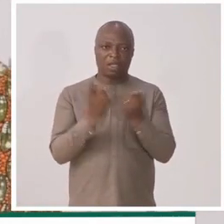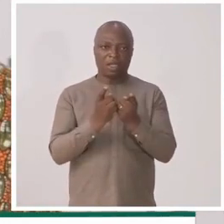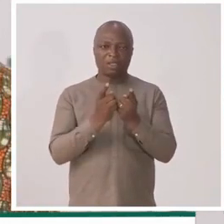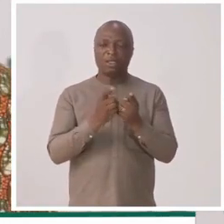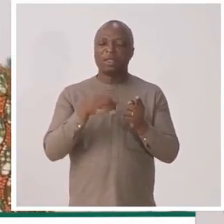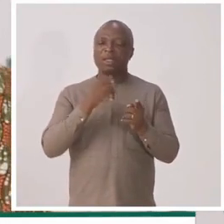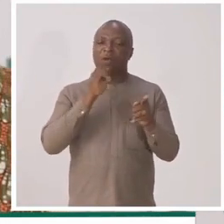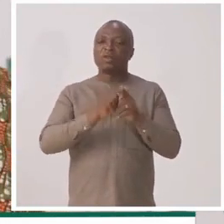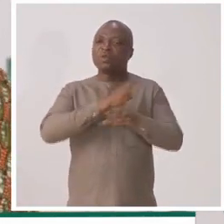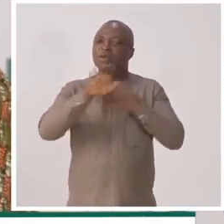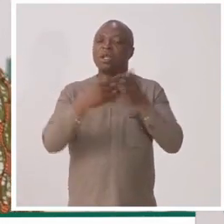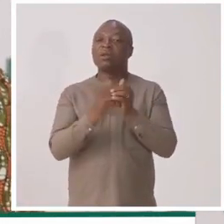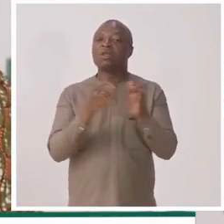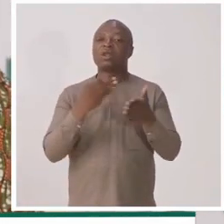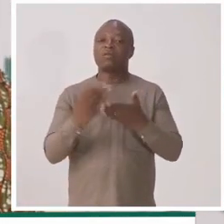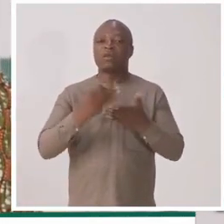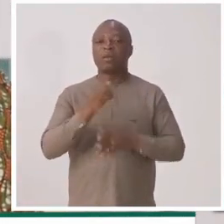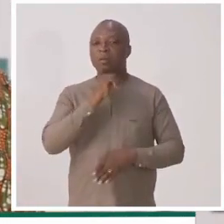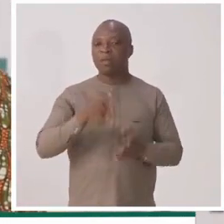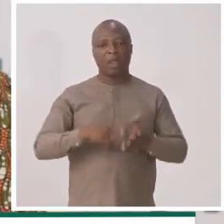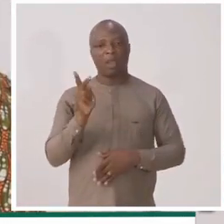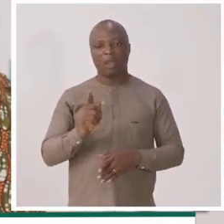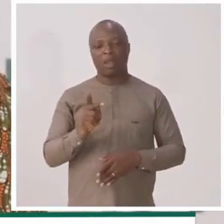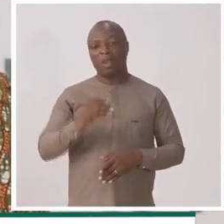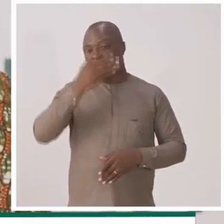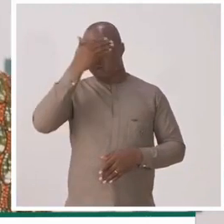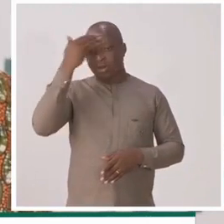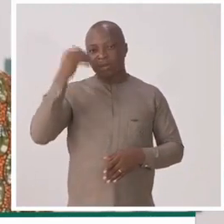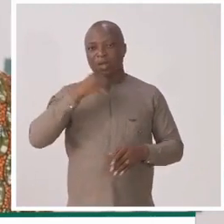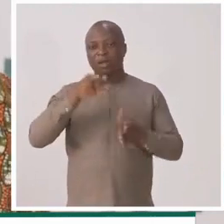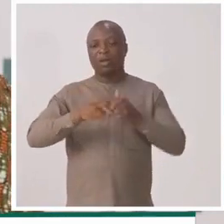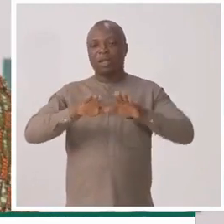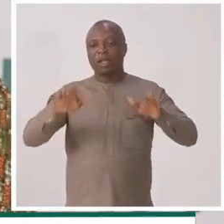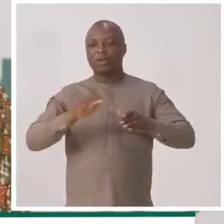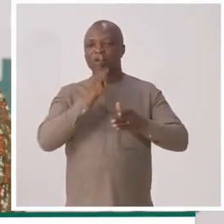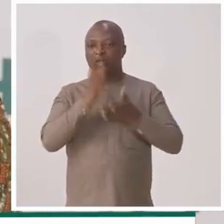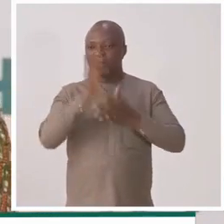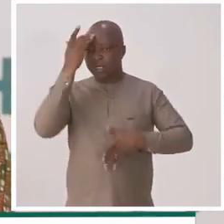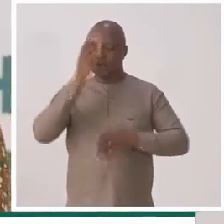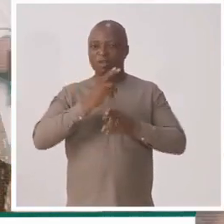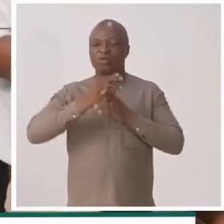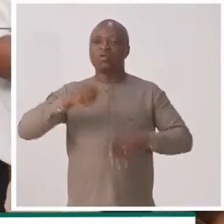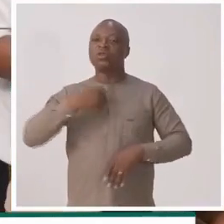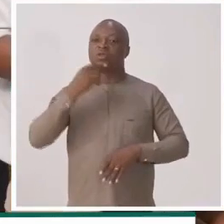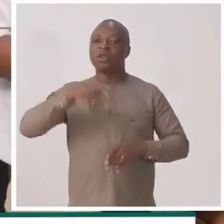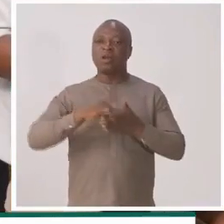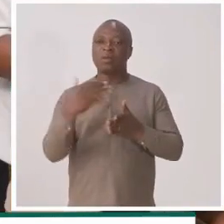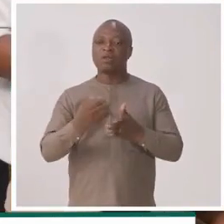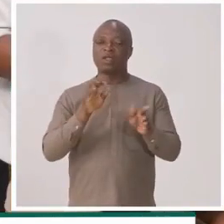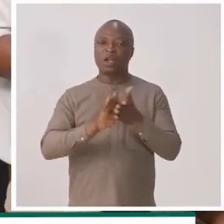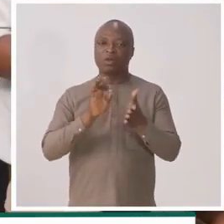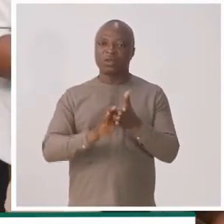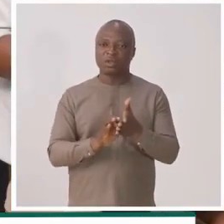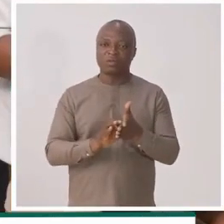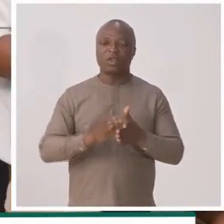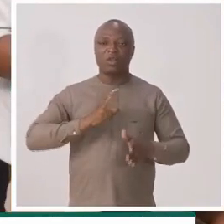griffe, qui est totalement sans frais. N'oubliez pas que dans le cadre de l'assurance maladie universelle, sommes en train de dire qu'elle